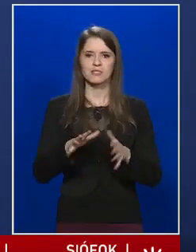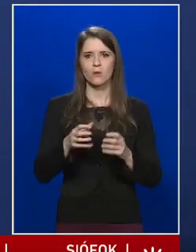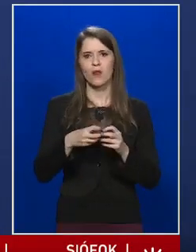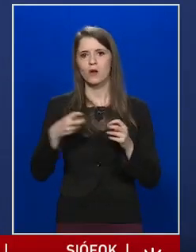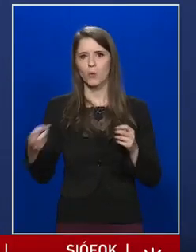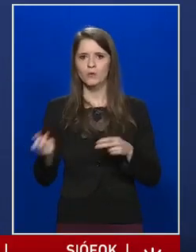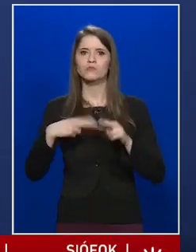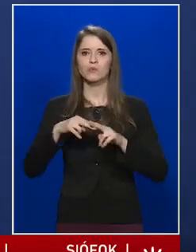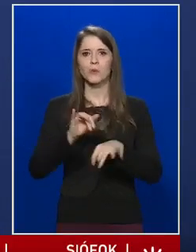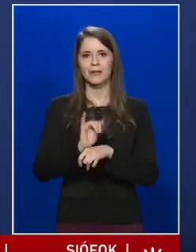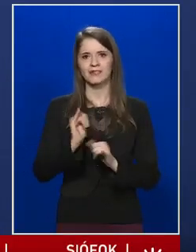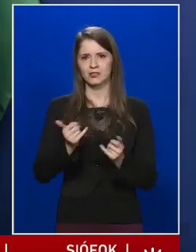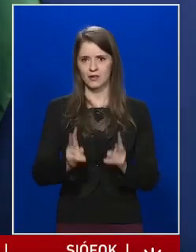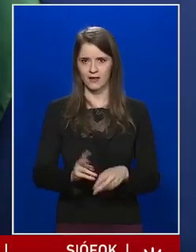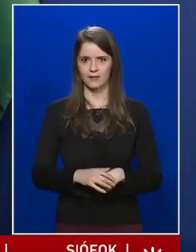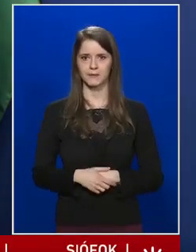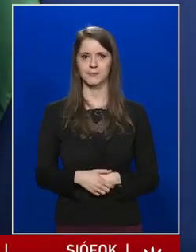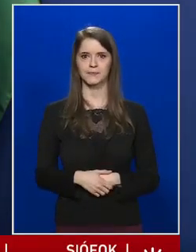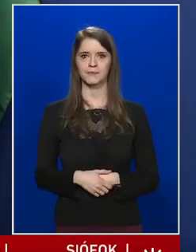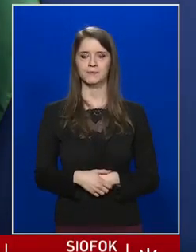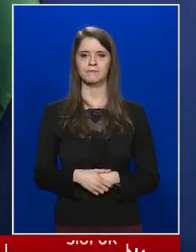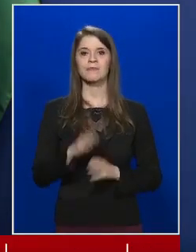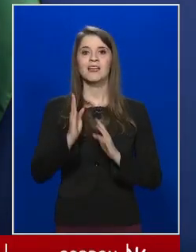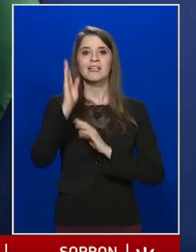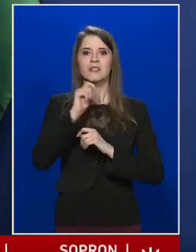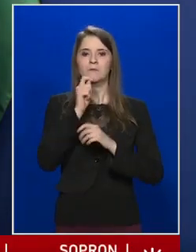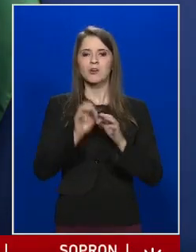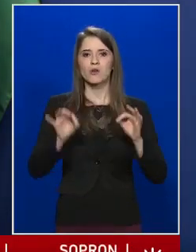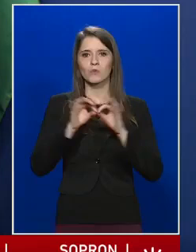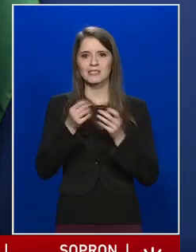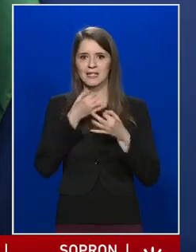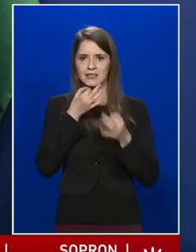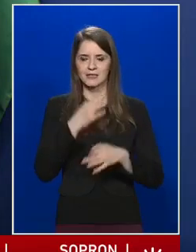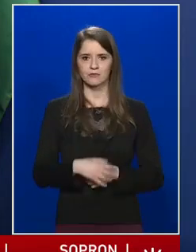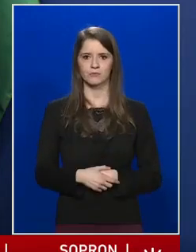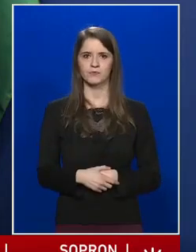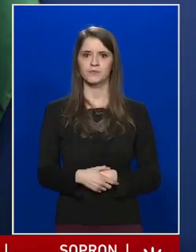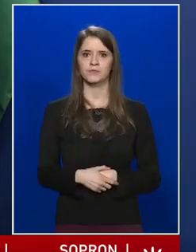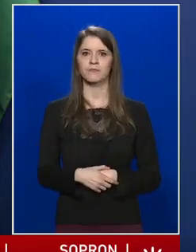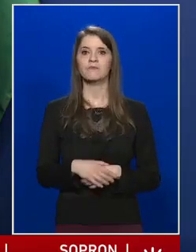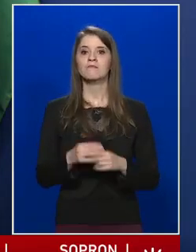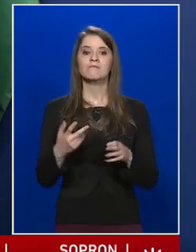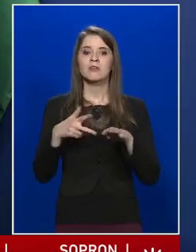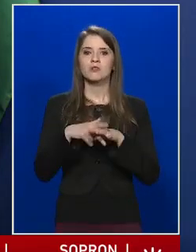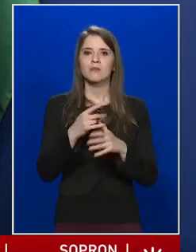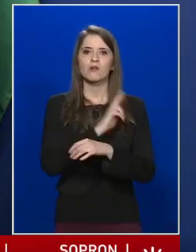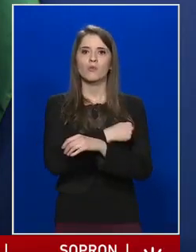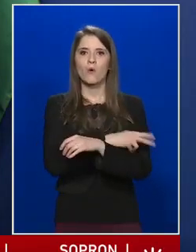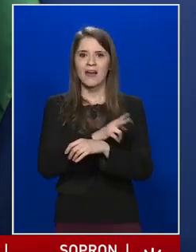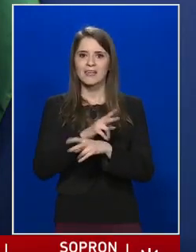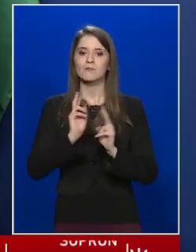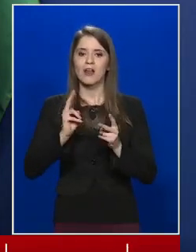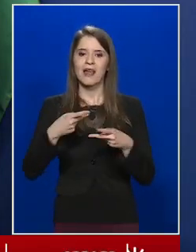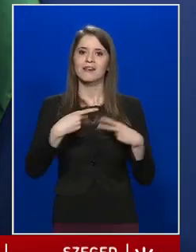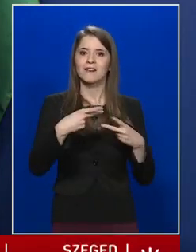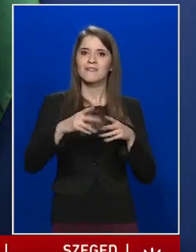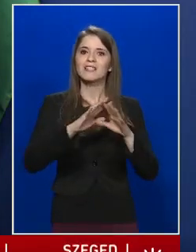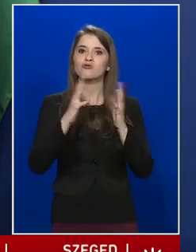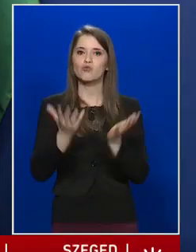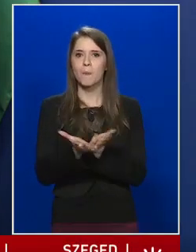több hét is lehet. Az Észak-Magyarország megkeresése. Miközben a kórházba lehet vinni csomagot a